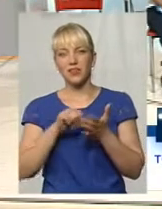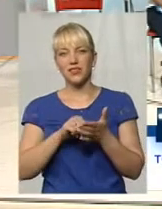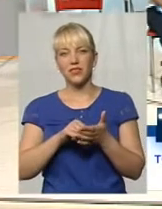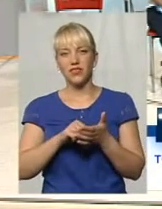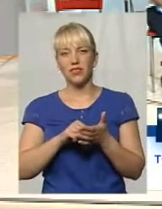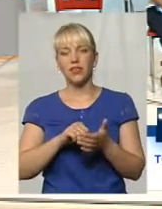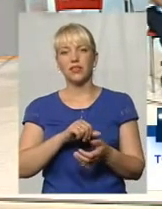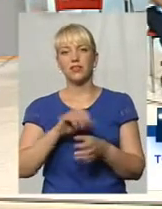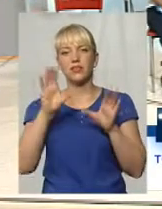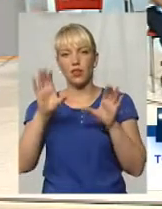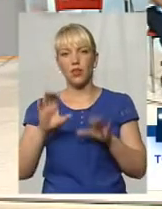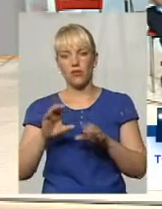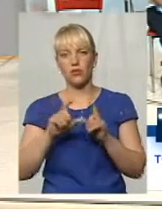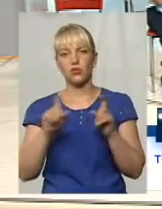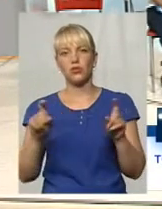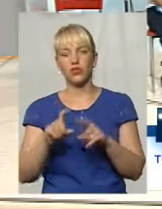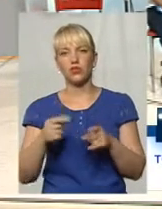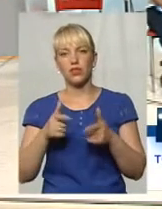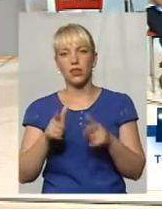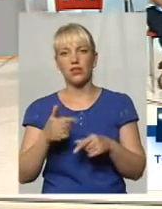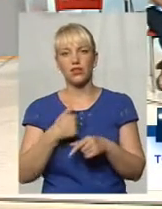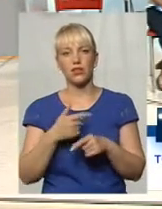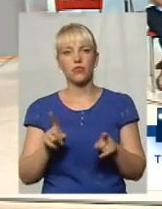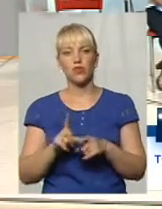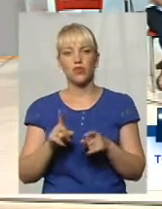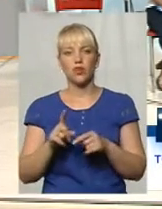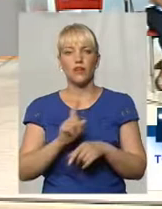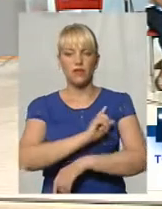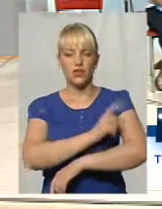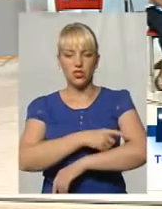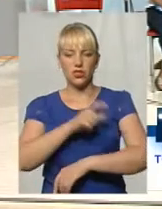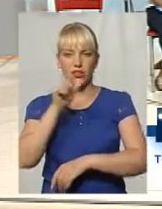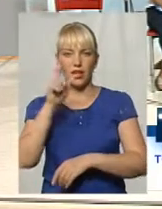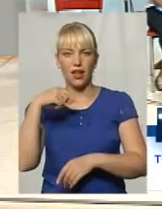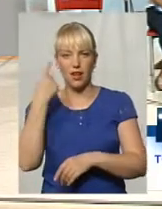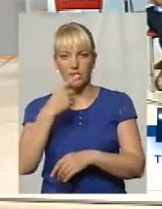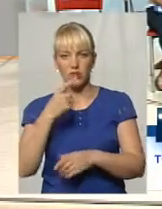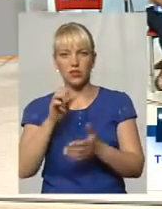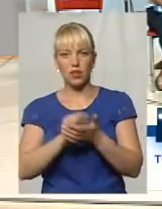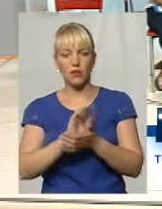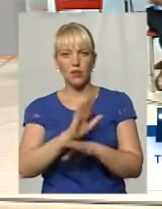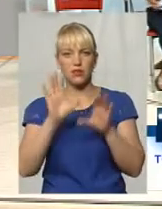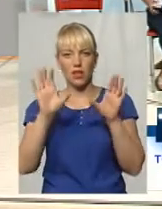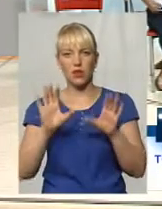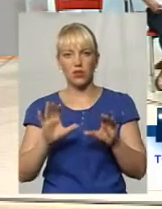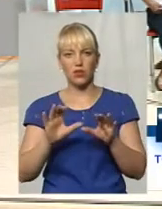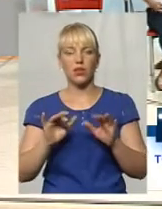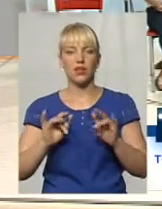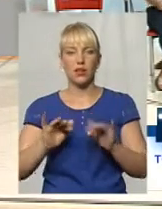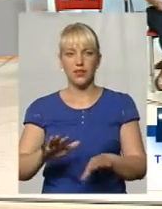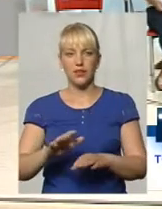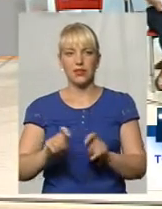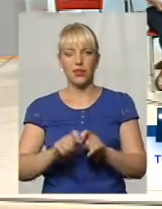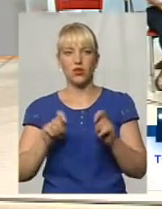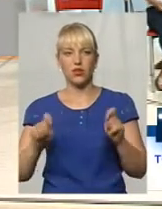согласитесь со мной, що якщо фізична реакція організація займається незаконною деятельністью, а крыто притом,